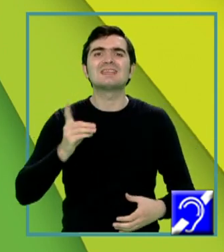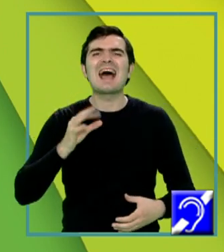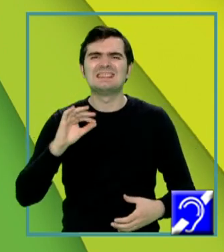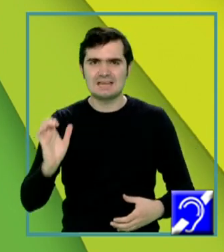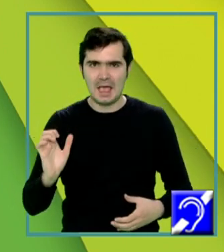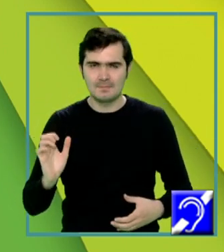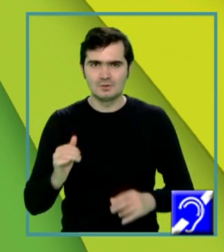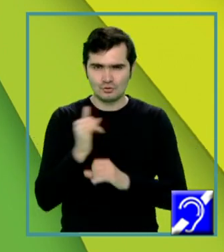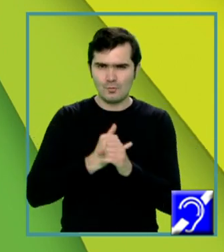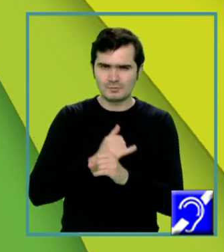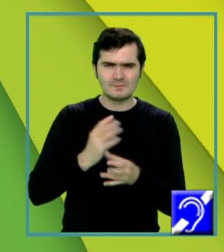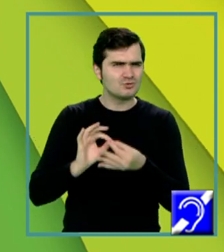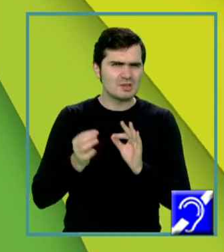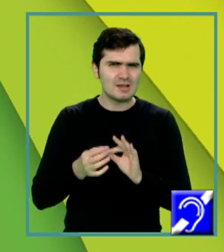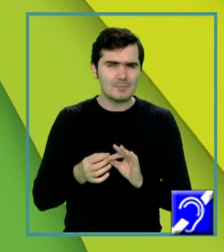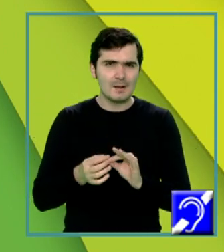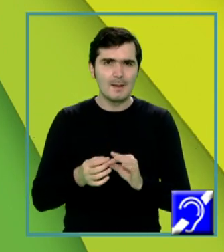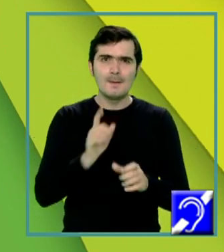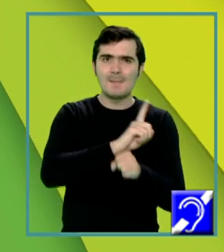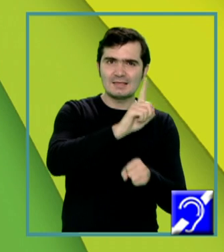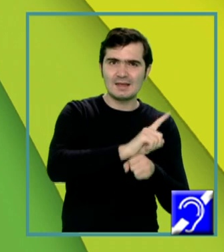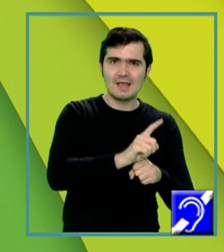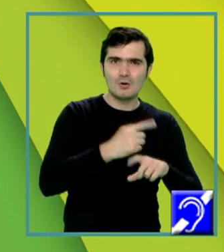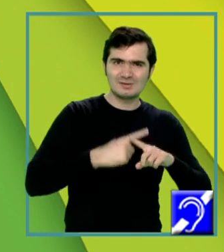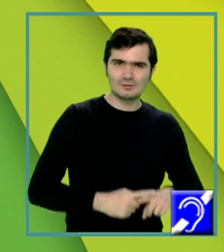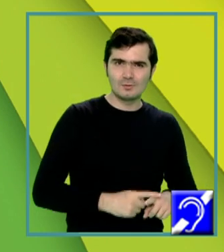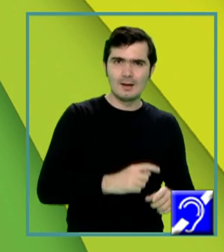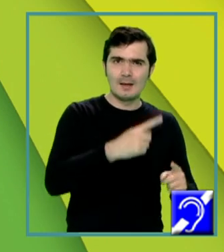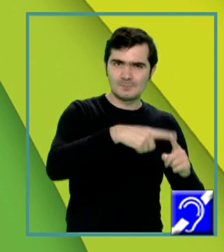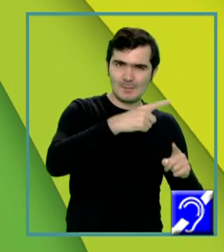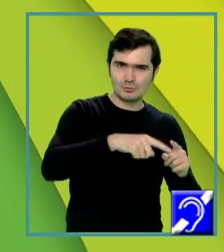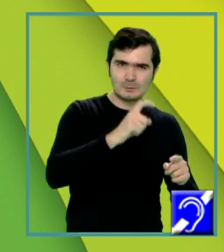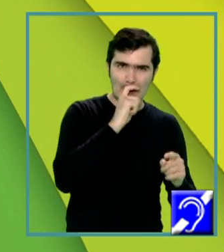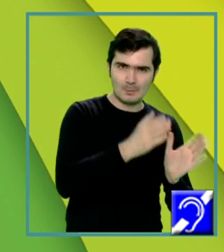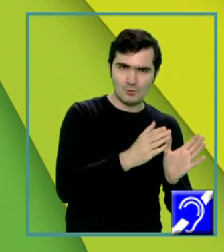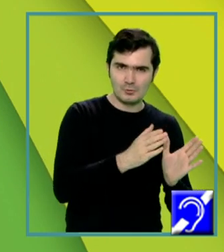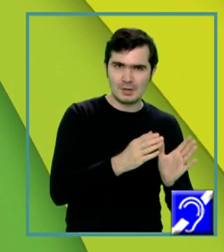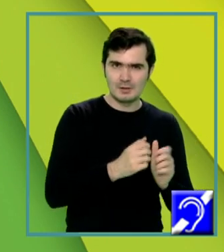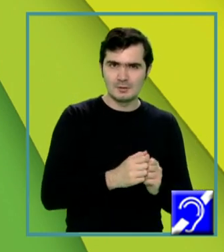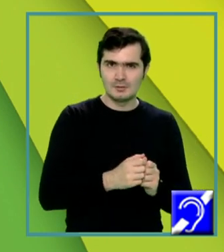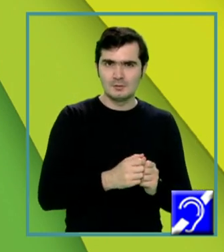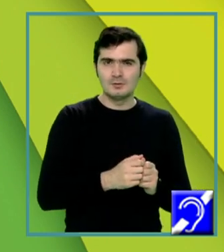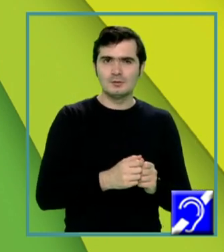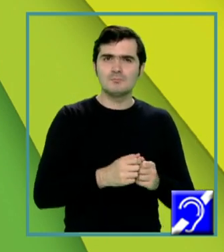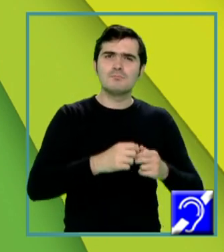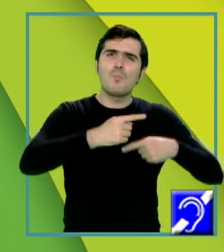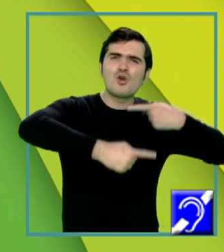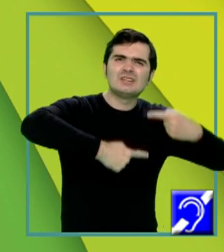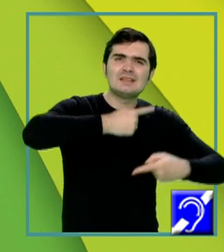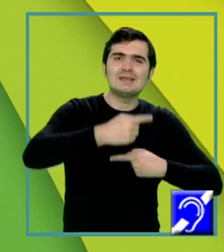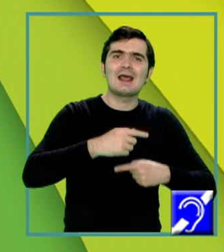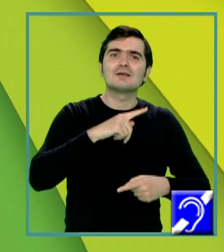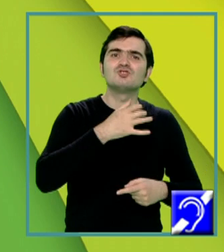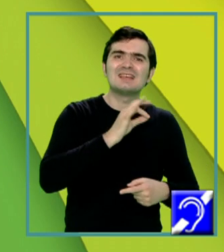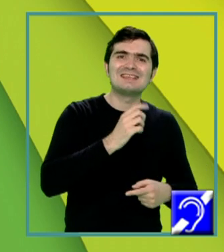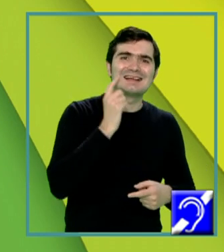imagine, înseamnă că materialul genetic al spermatozoidului, adică zestrea genetică provenită de la